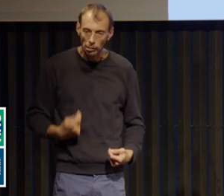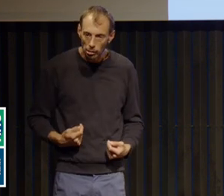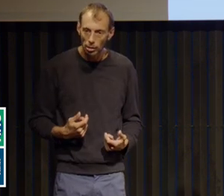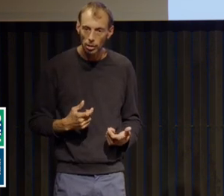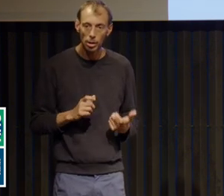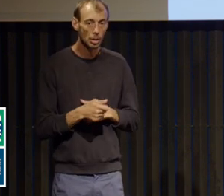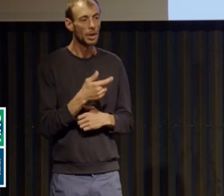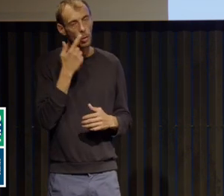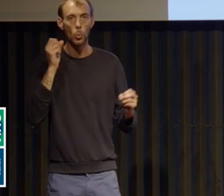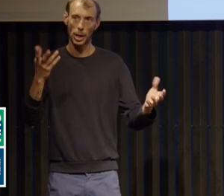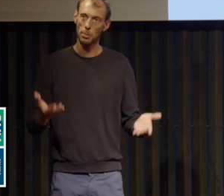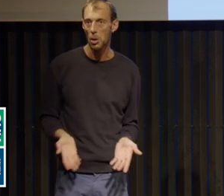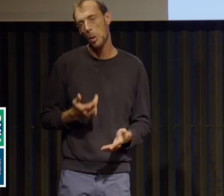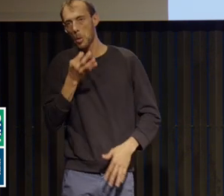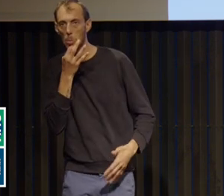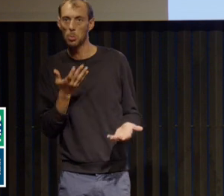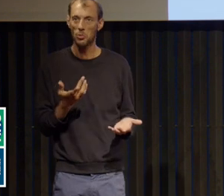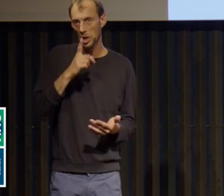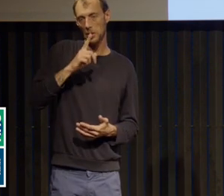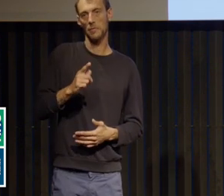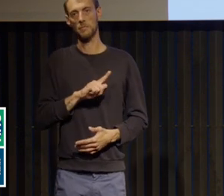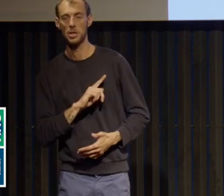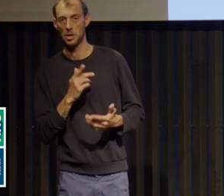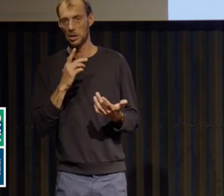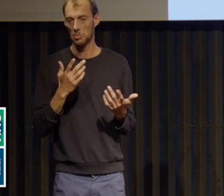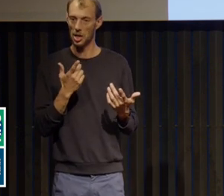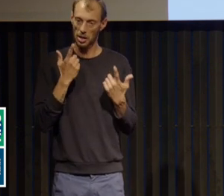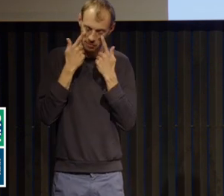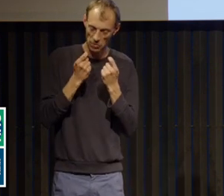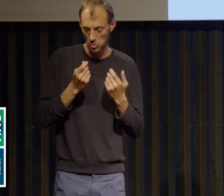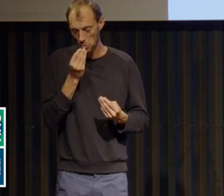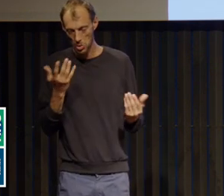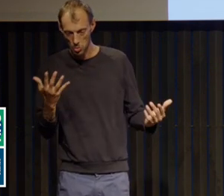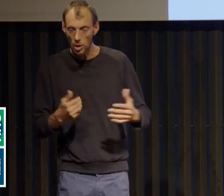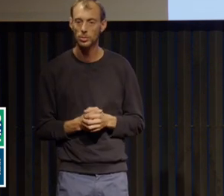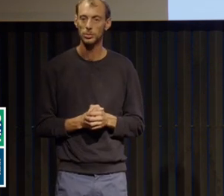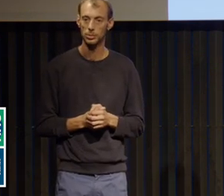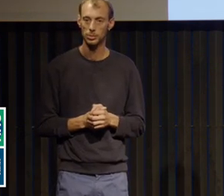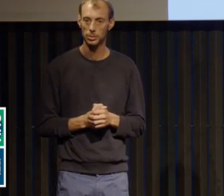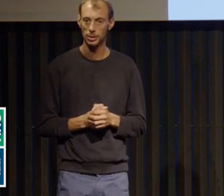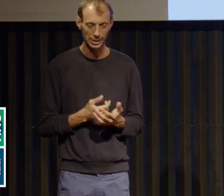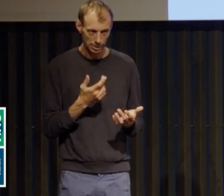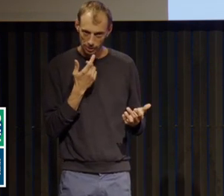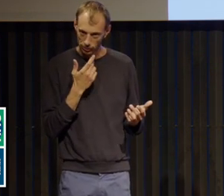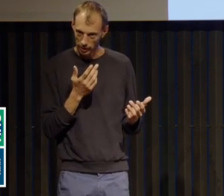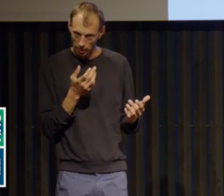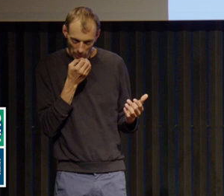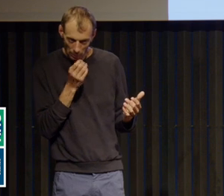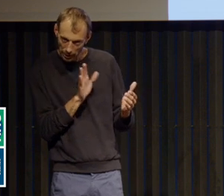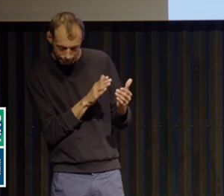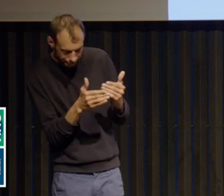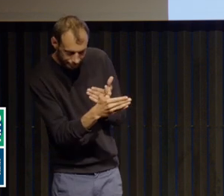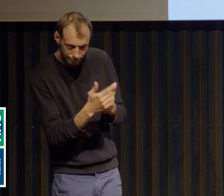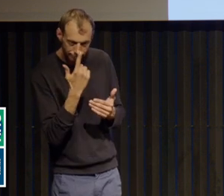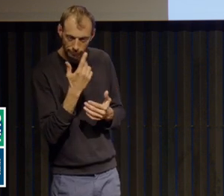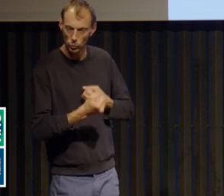met en place. C'est une conduite qui s'impose un petit peu comme une aide, qui, on le sent bien, vient calmer une souffrance. Et là, on rejoint un peu quand